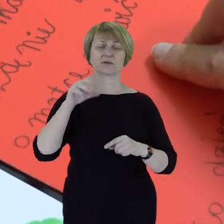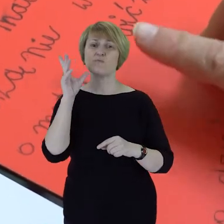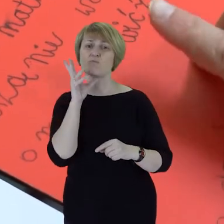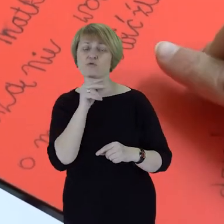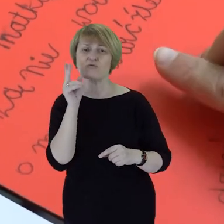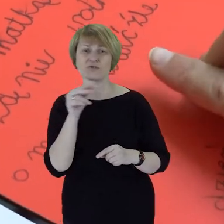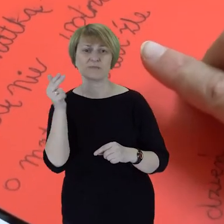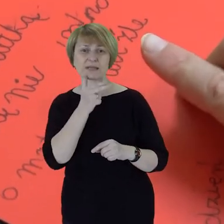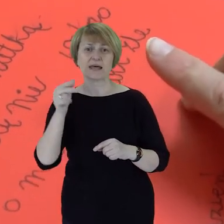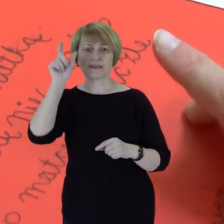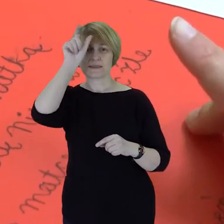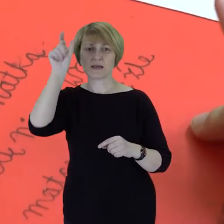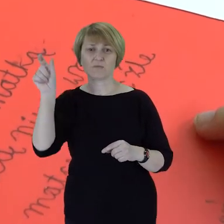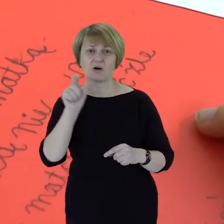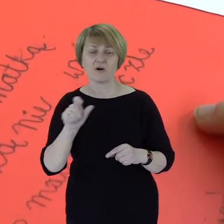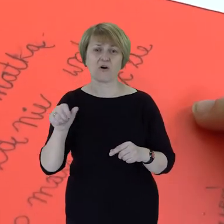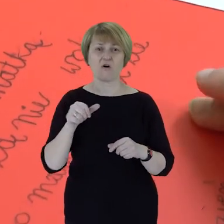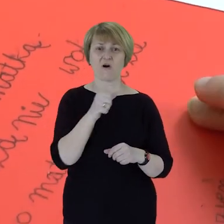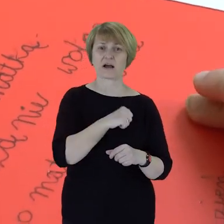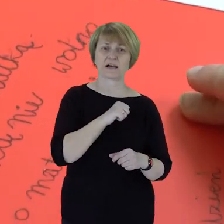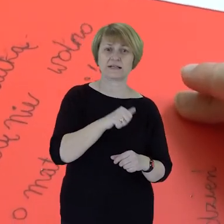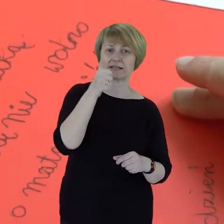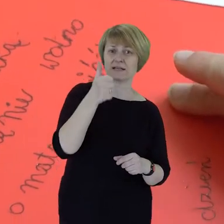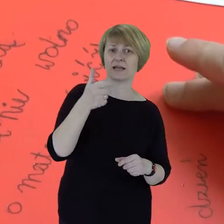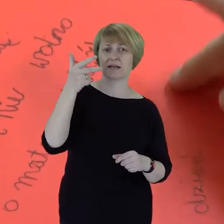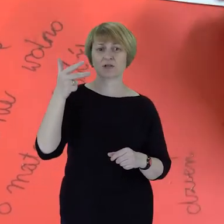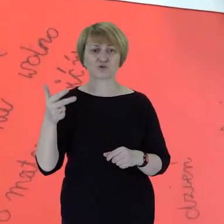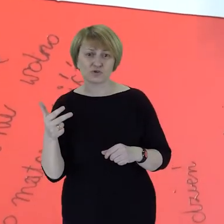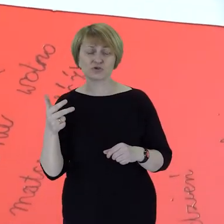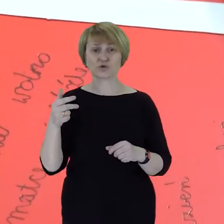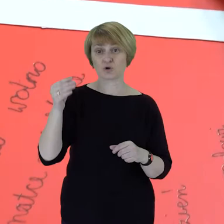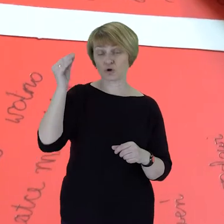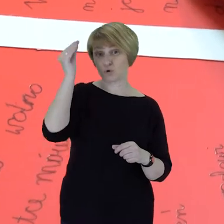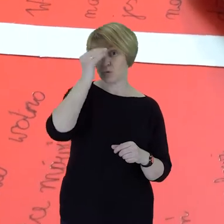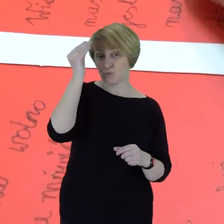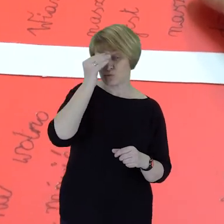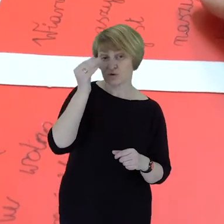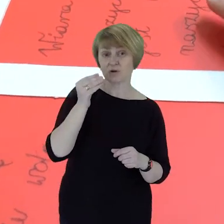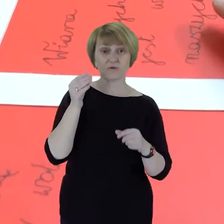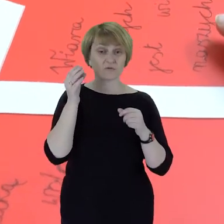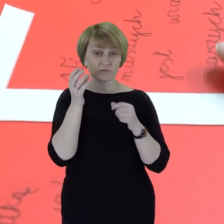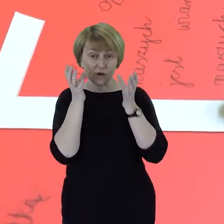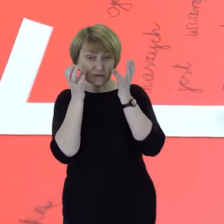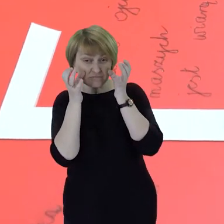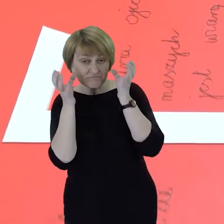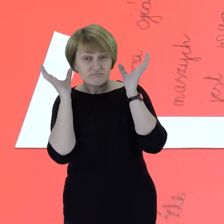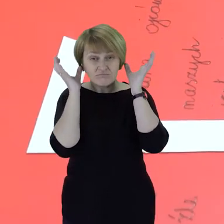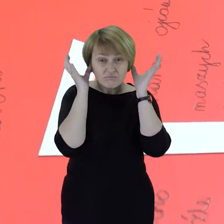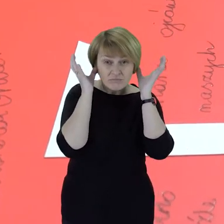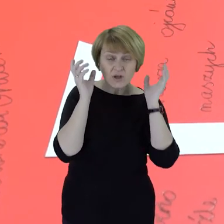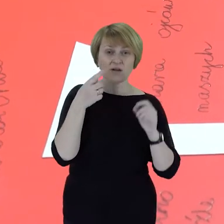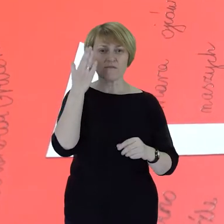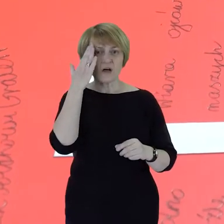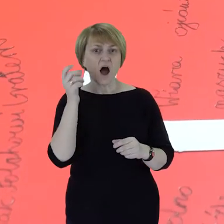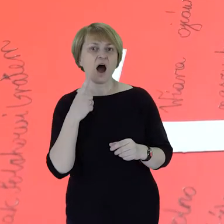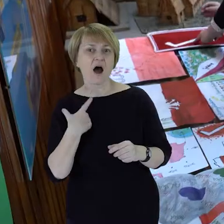rodle, gdzie pierwszy raz w klasach 1-3 na przykład uczniowie dowiadują się co to jest rodło, poznają ten znak, dowiadują się co